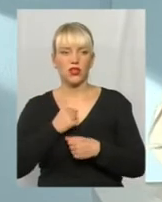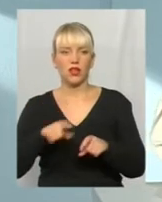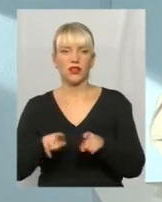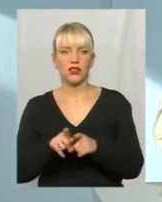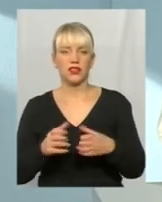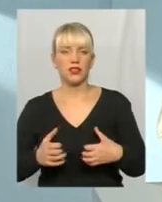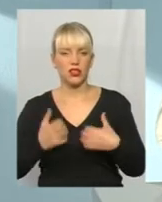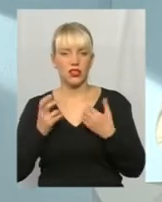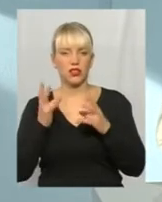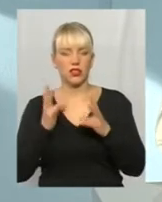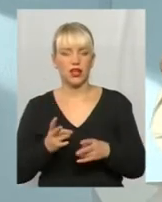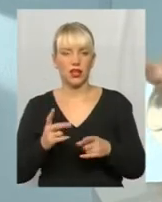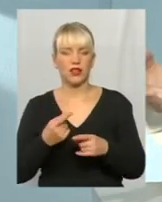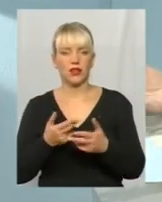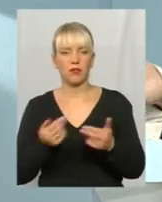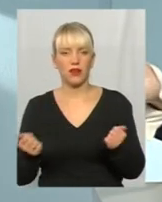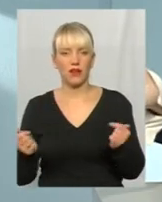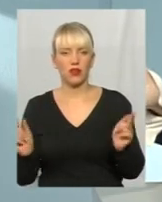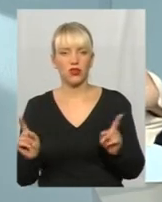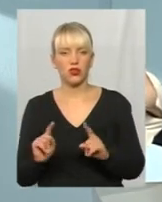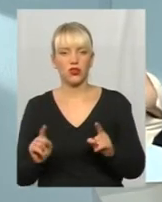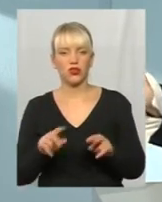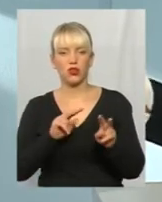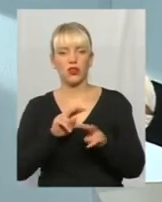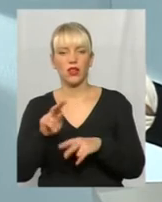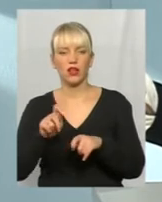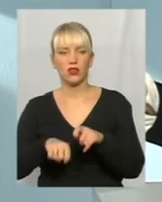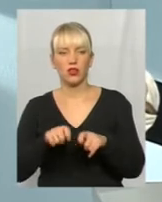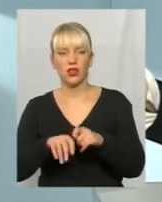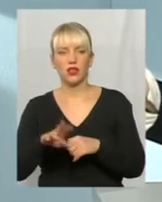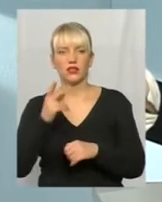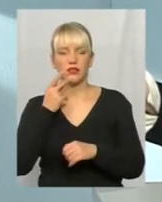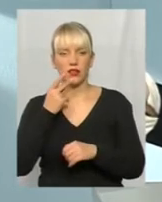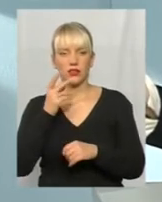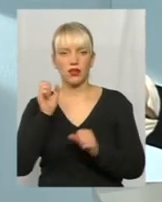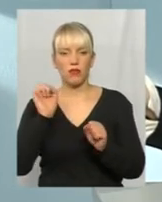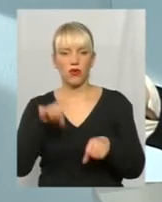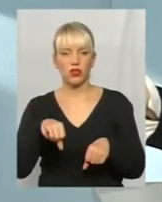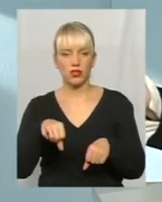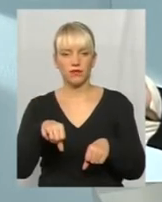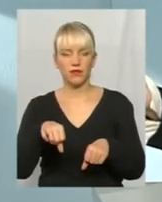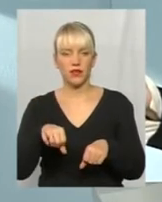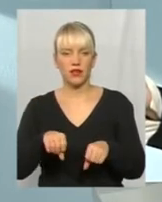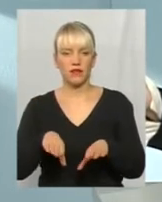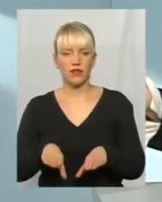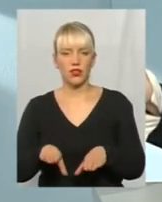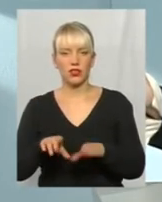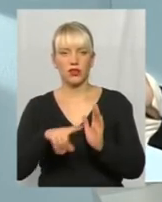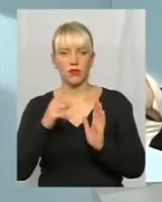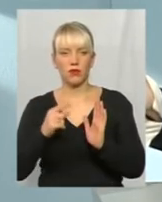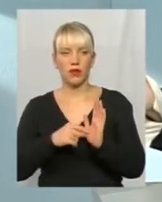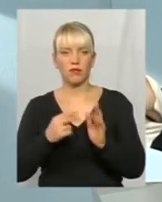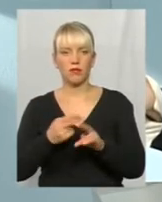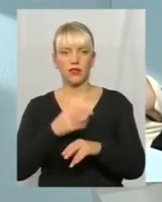трагедії підтверджують, що нагляд-контроль не завжди може вирішити проблему без